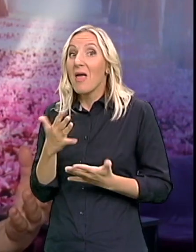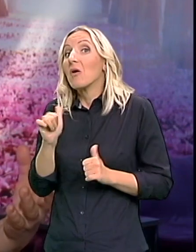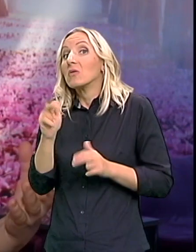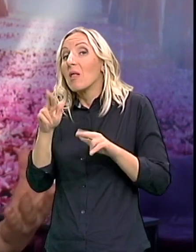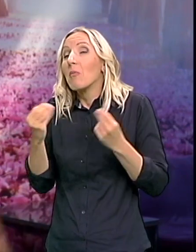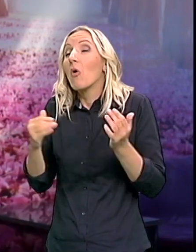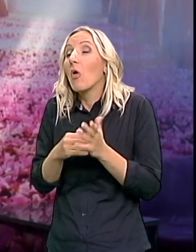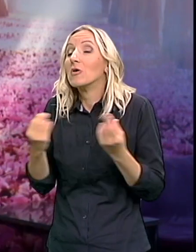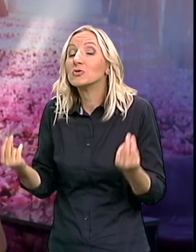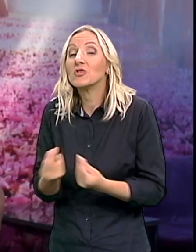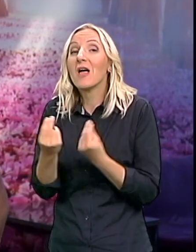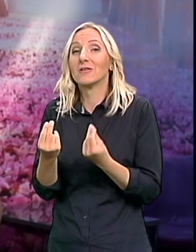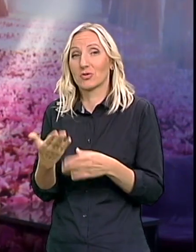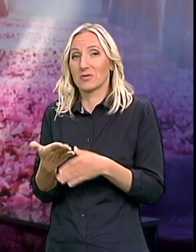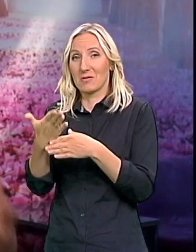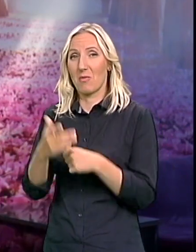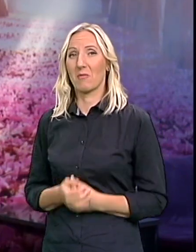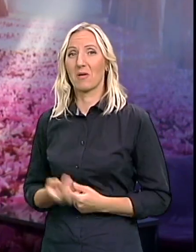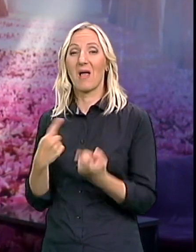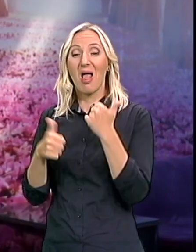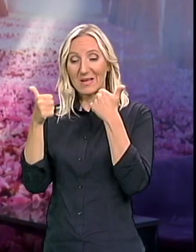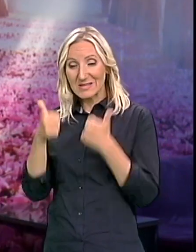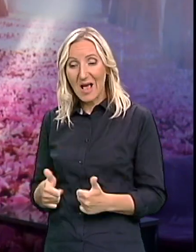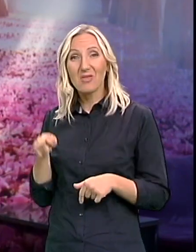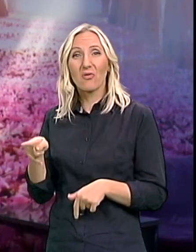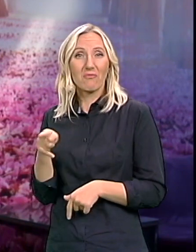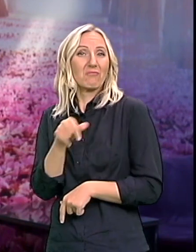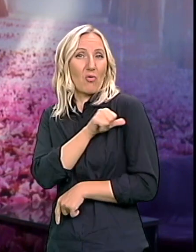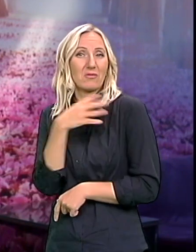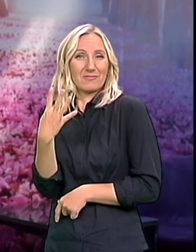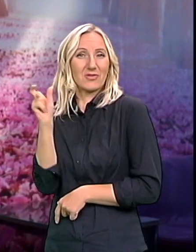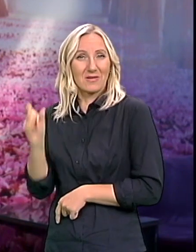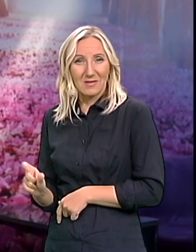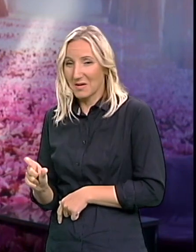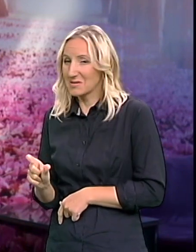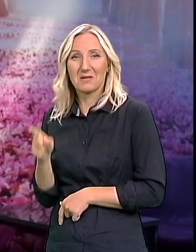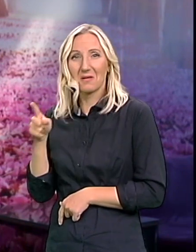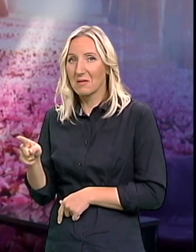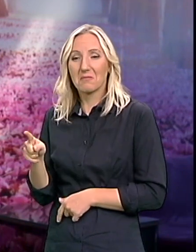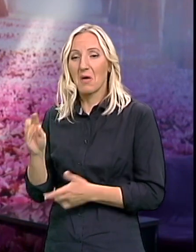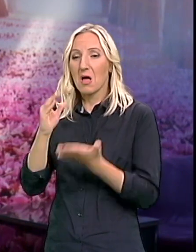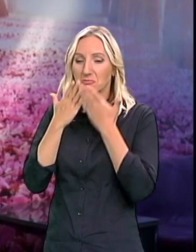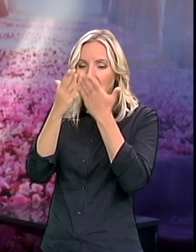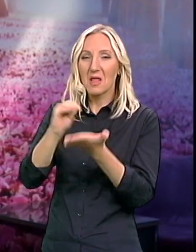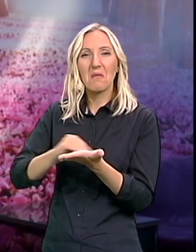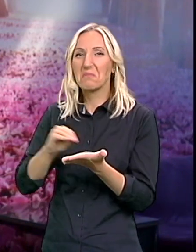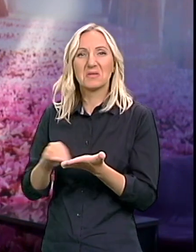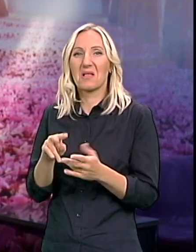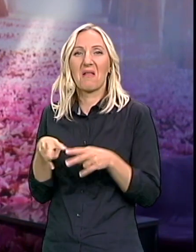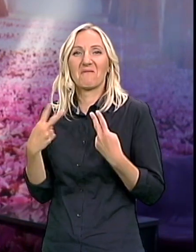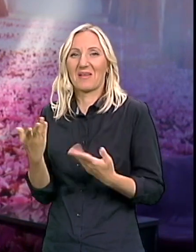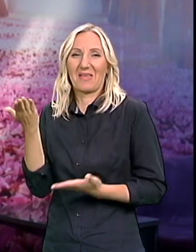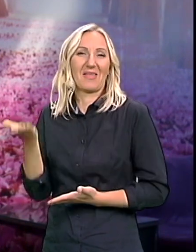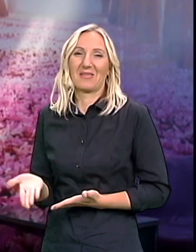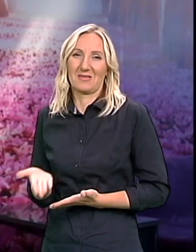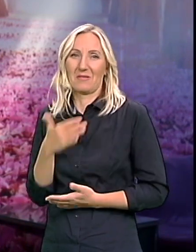se Mada Znate sad U ovim godinama sa njim Ja vidim da čitanje i pisanje Ne znači puno za njega A